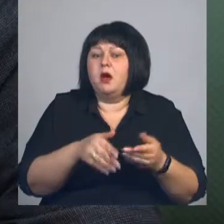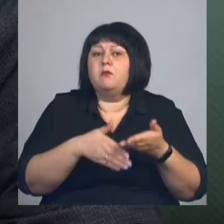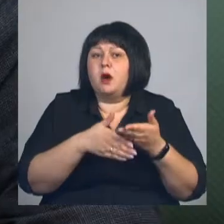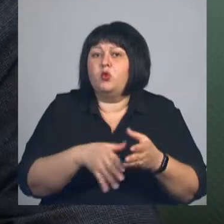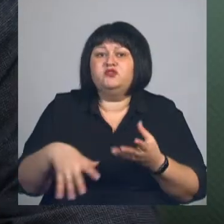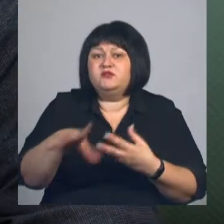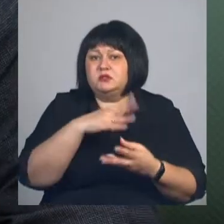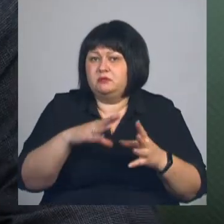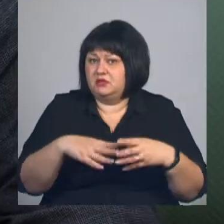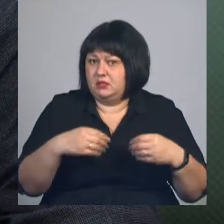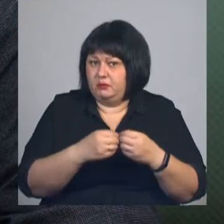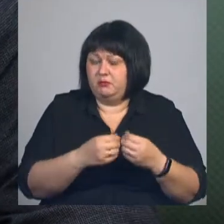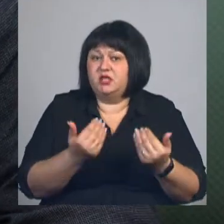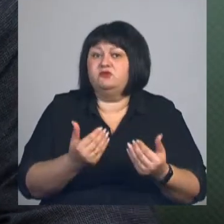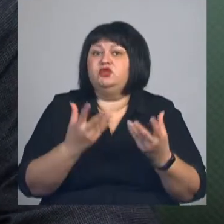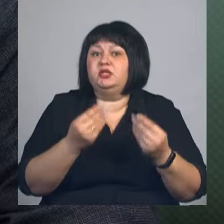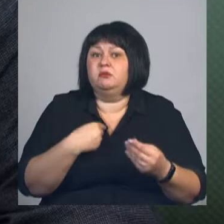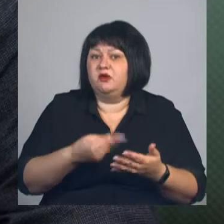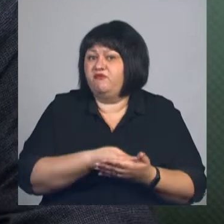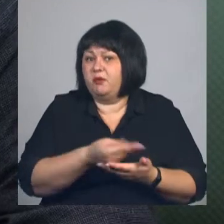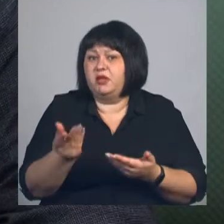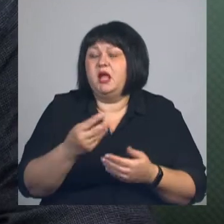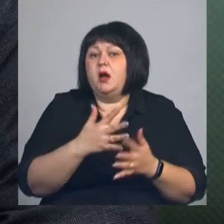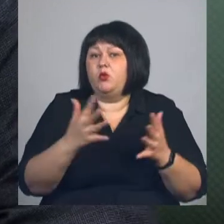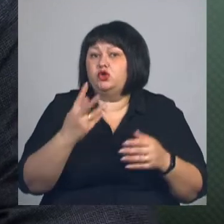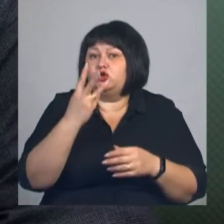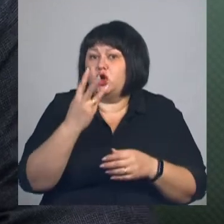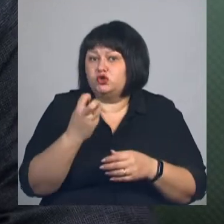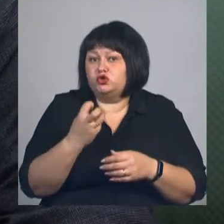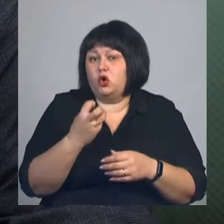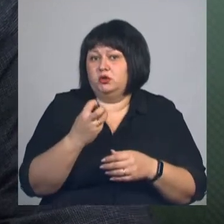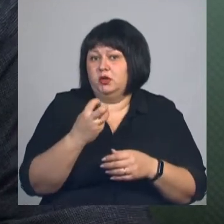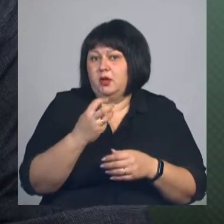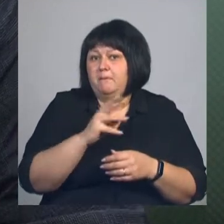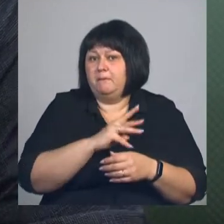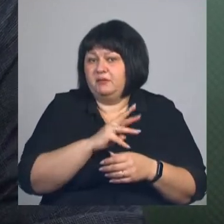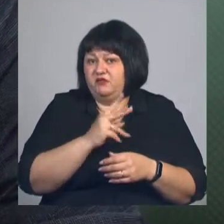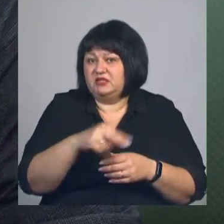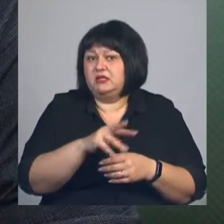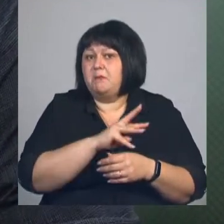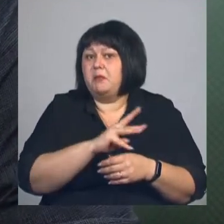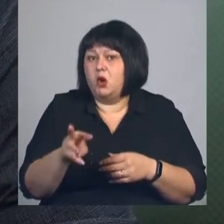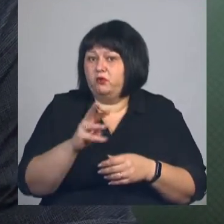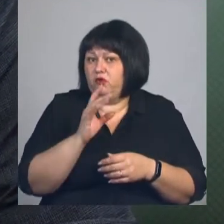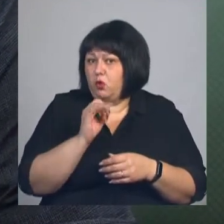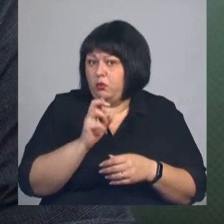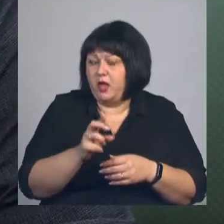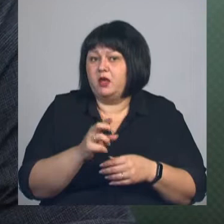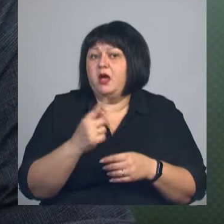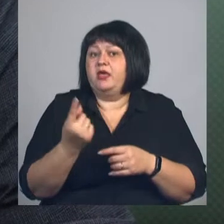На сегодняшний день мы выплатили более 320 миллионов рублей в рамках единоразовой